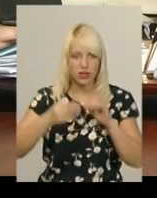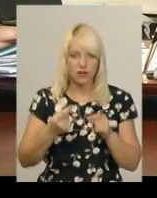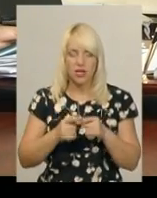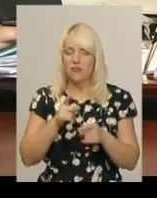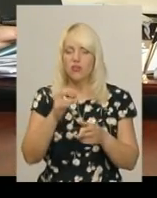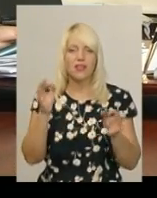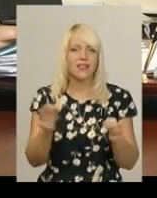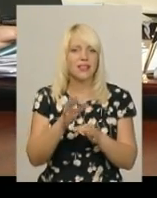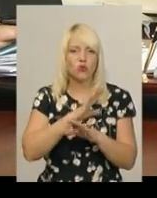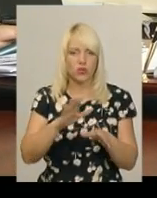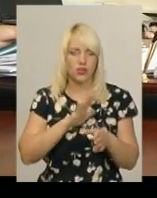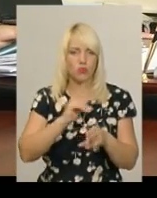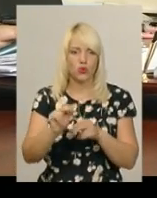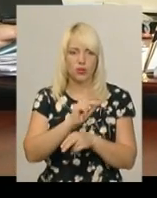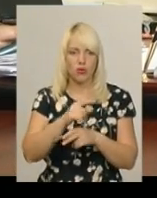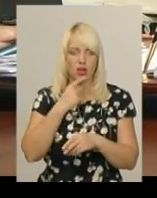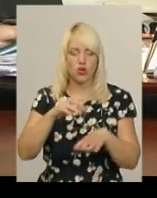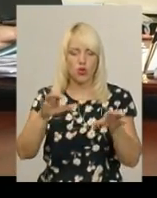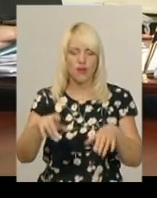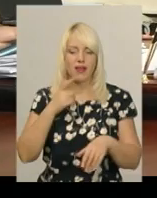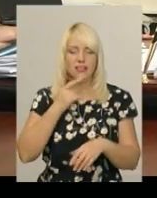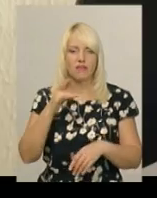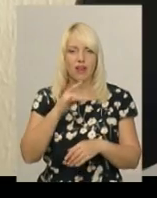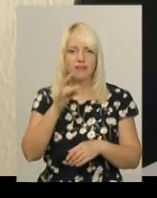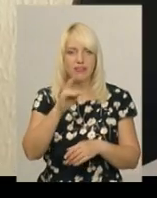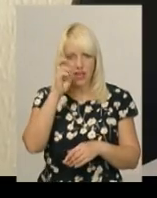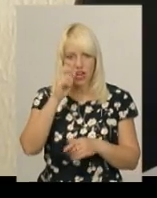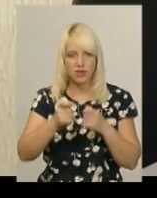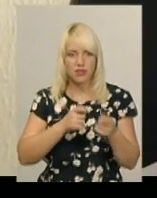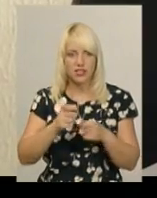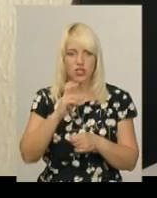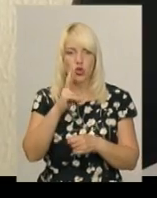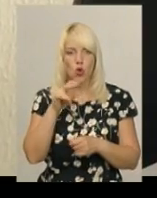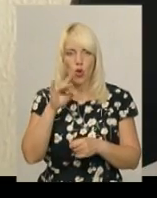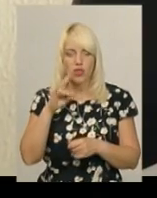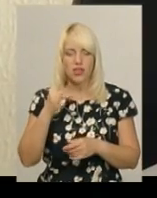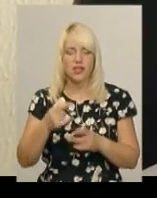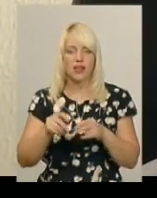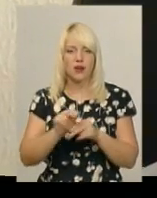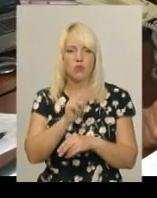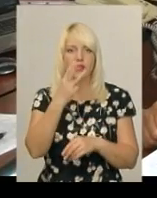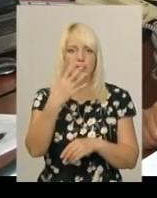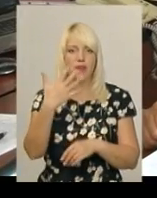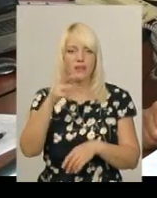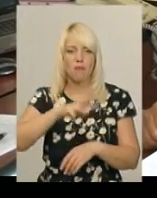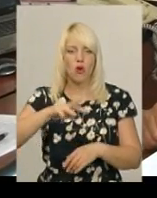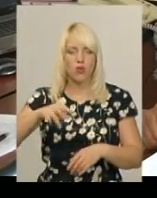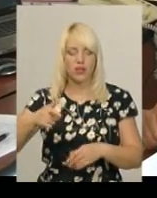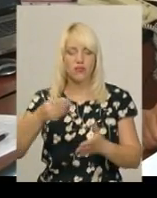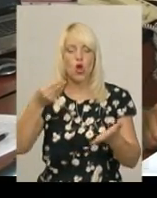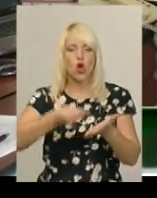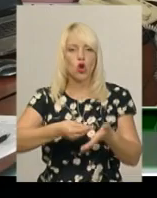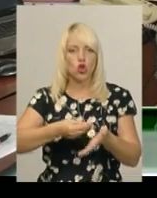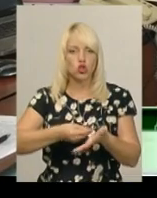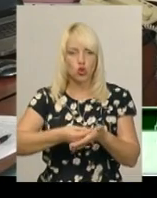заступник голови Красилівської райдержадміністрації Дмитро Склонний. Їхній ремонт коштує 35 млн грн. Кошторис на вартість